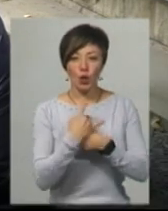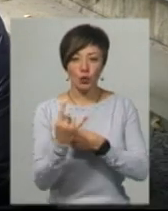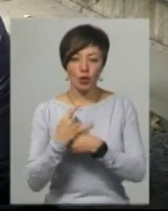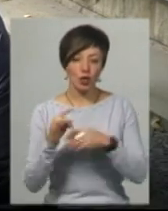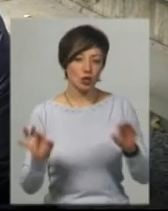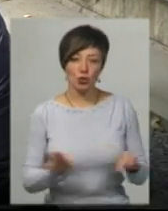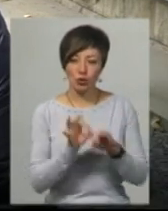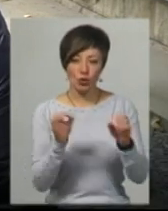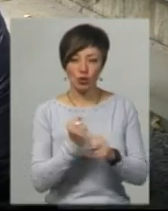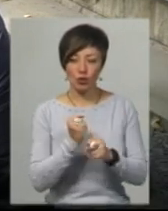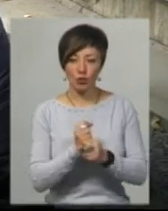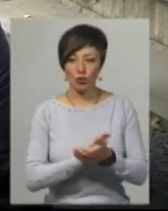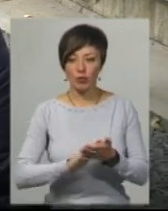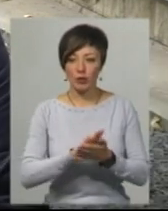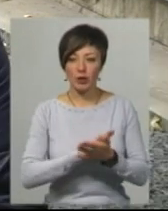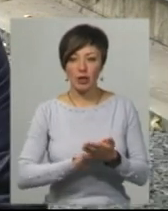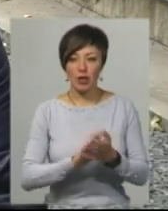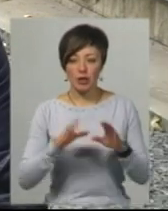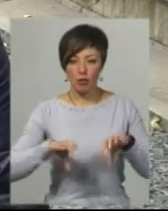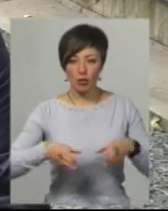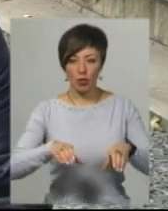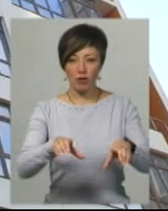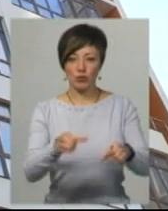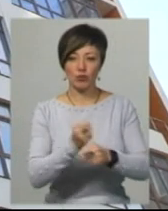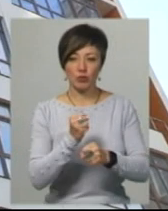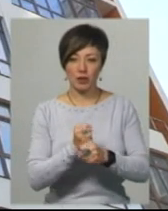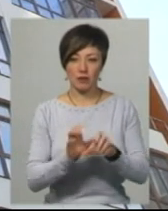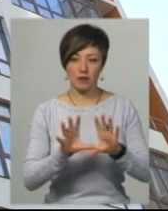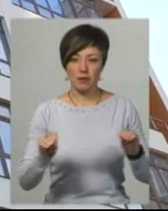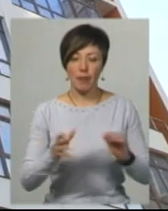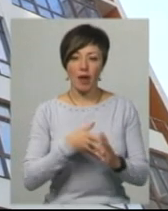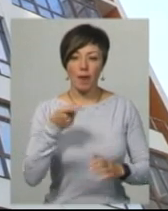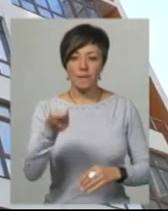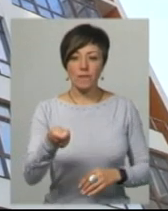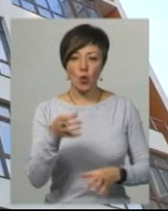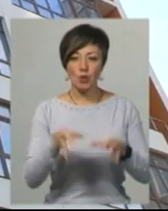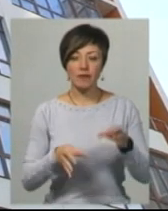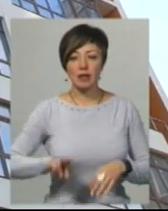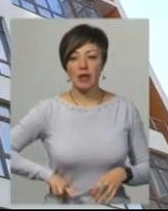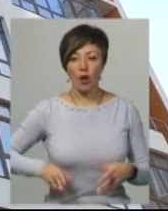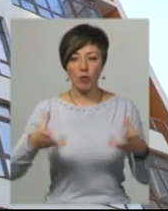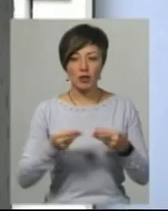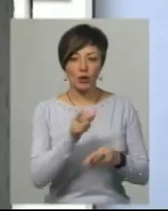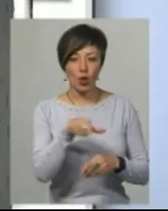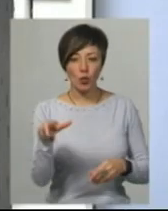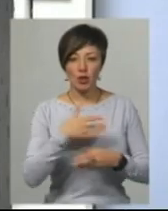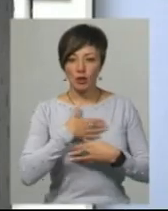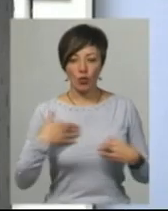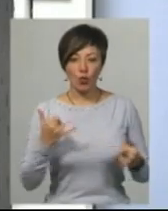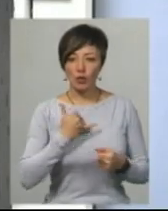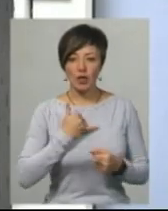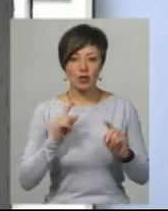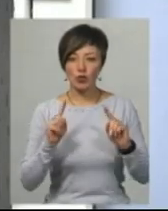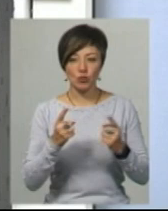робить, і за літо тільки бруківку поставили і все. Позиватися на директора кооперативу пожильці не хочуть. У нас не